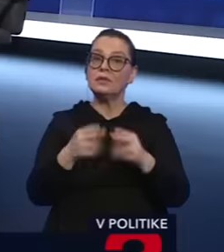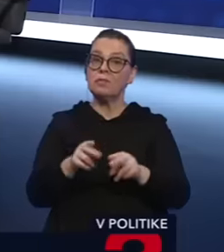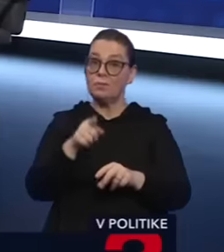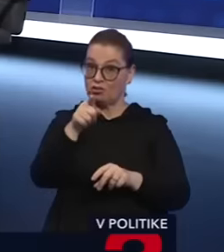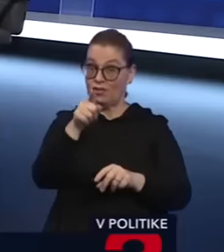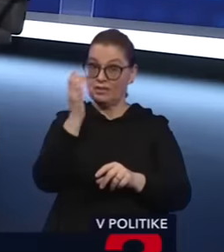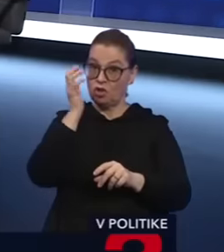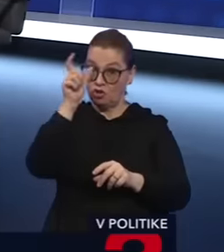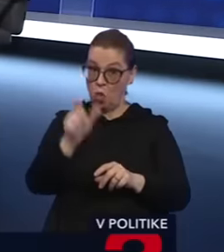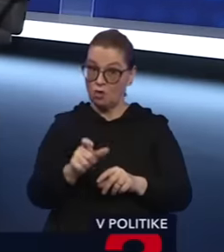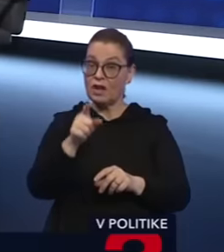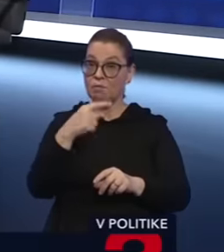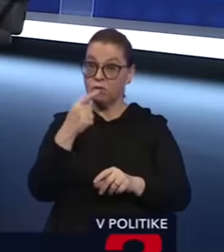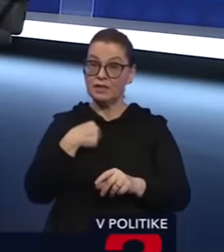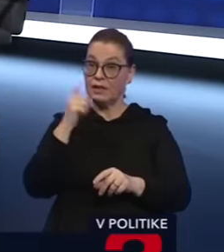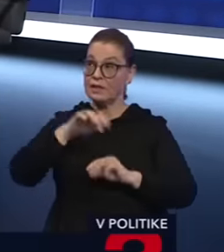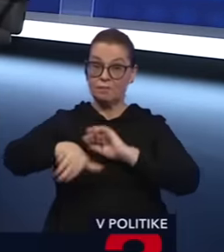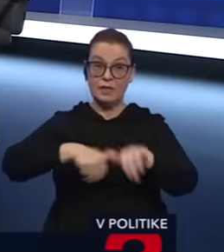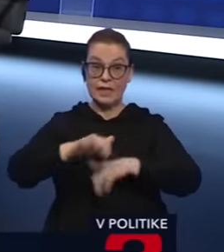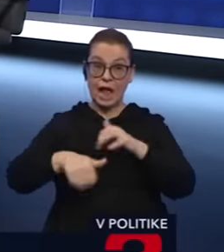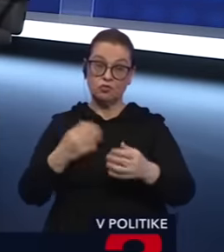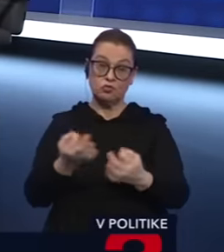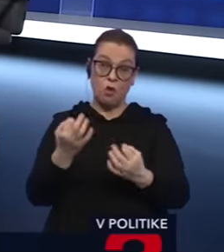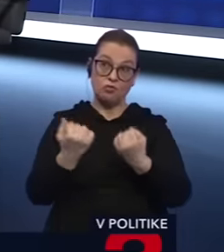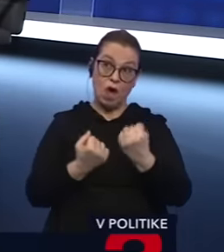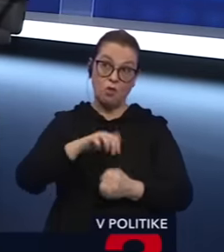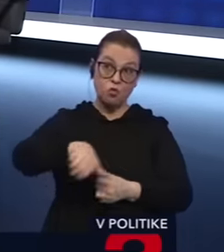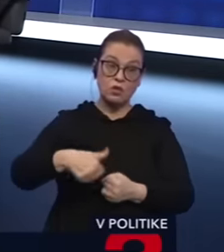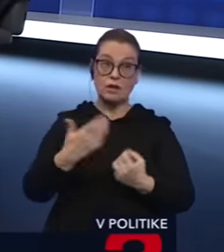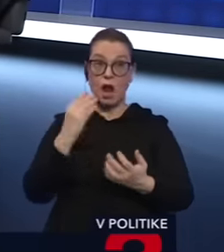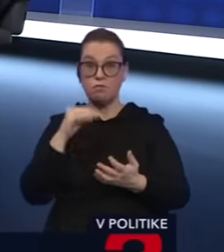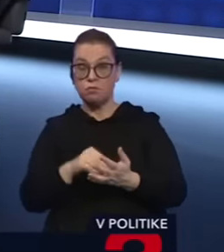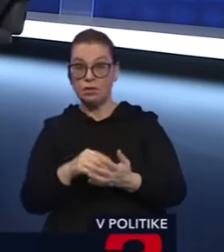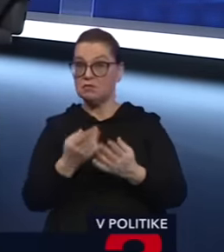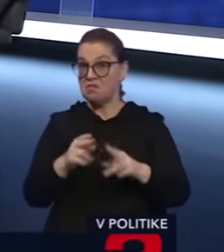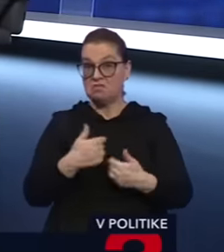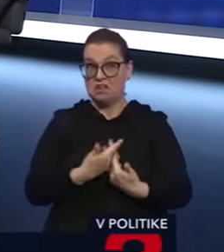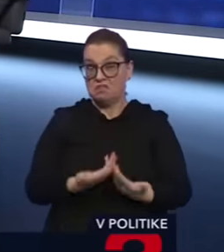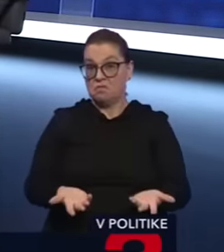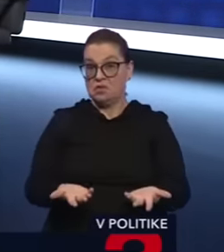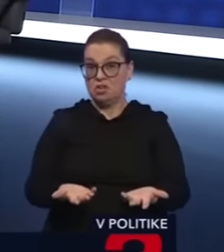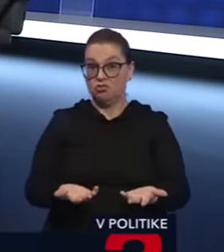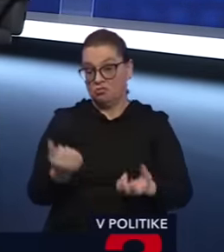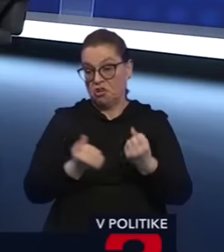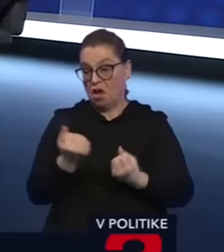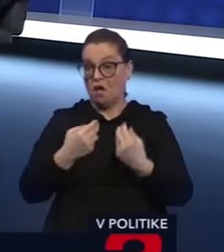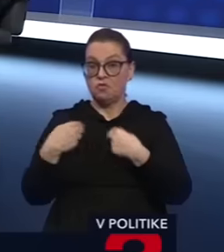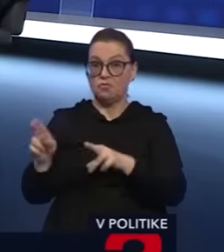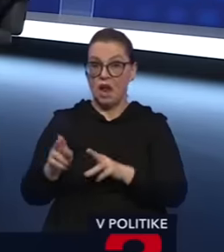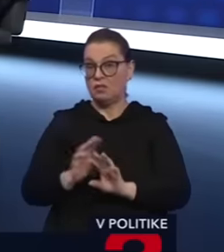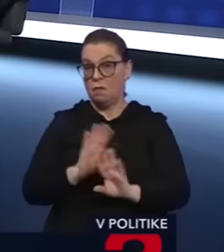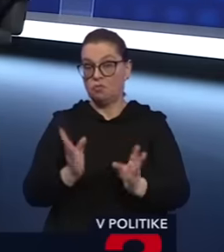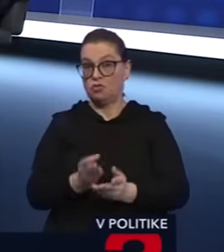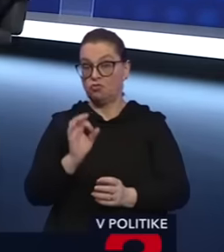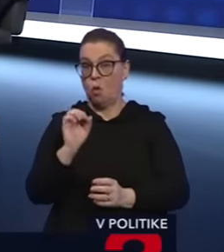zlodej a poviete si, že idem vykradnúť byt alebo idem ukradnúť auto a nestane sa mi nič. pri nehoršom to auto vrátim a všetko bude